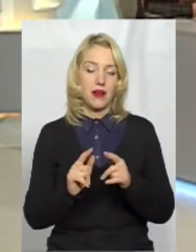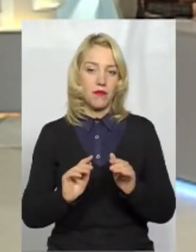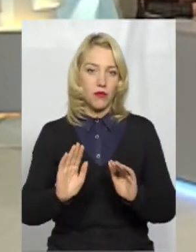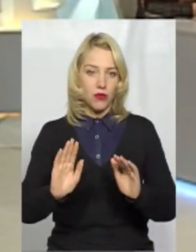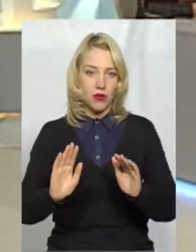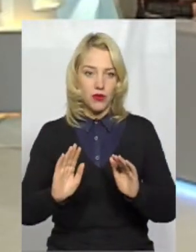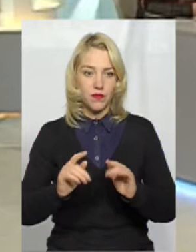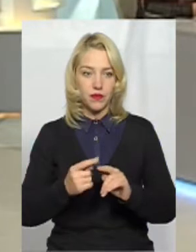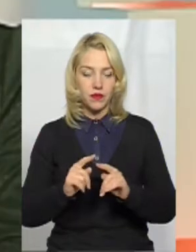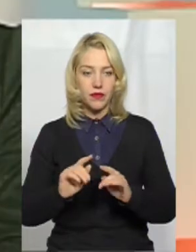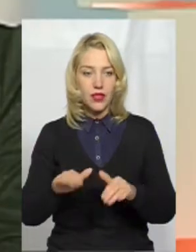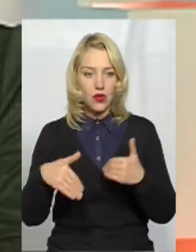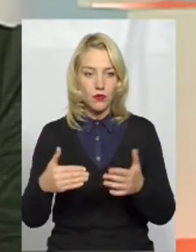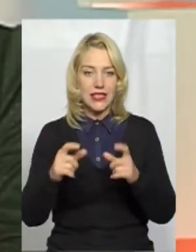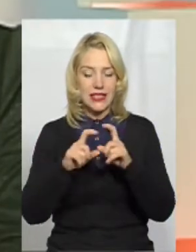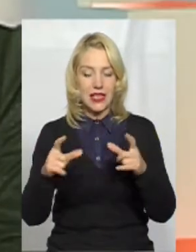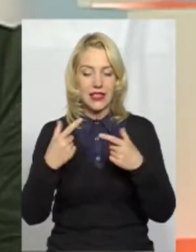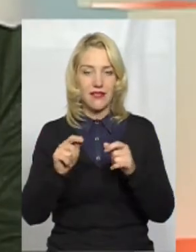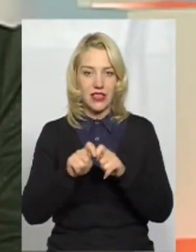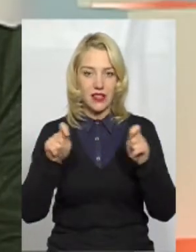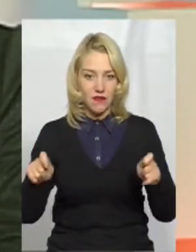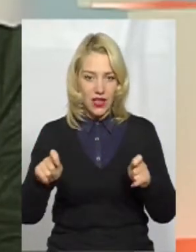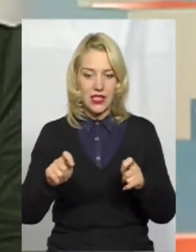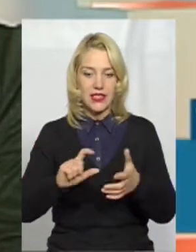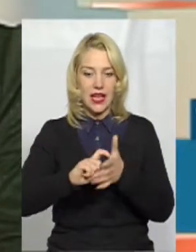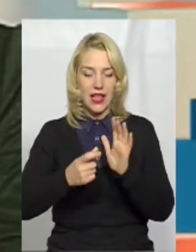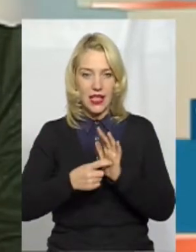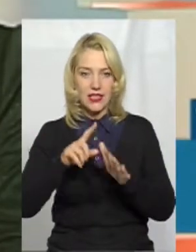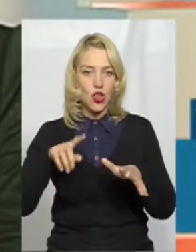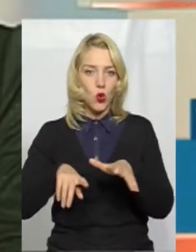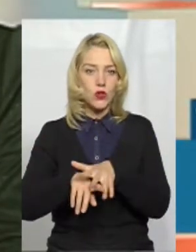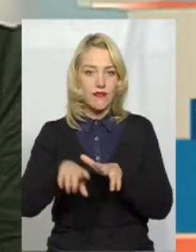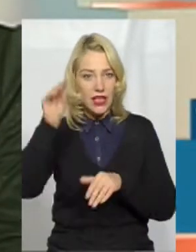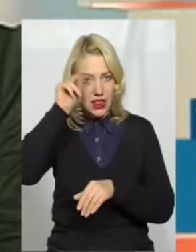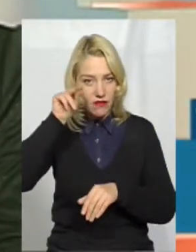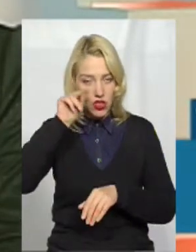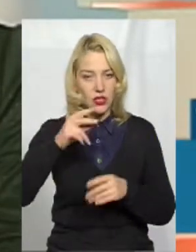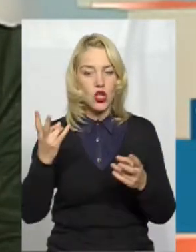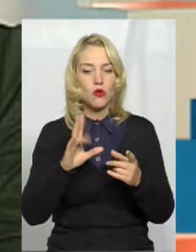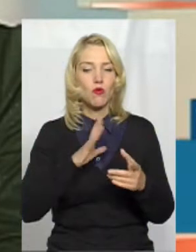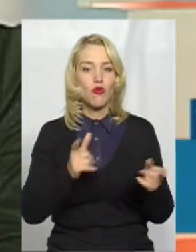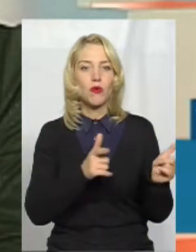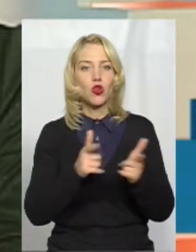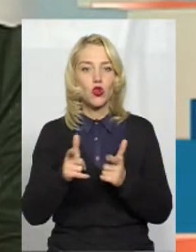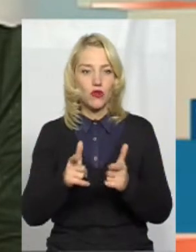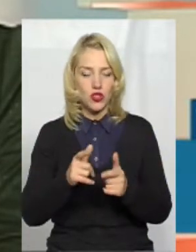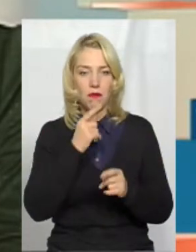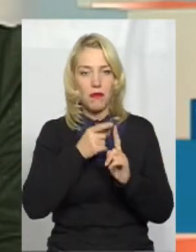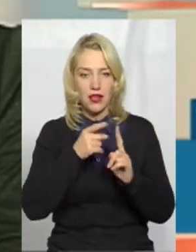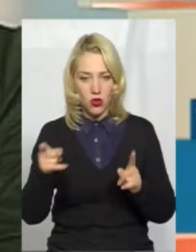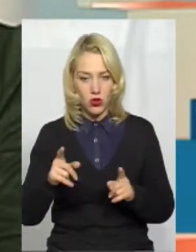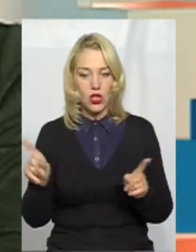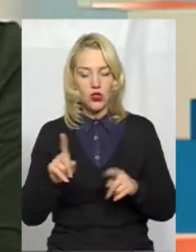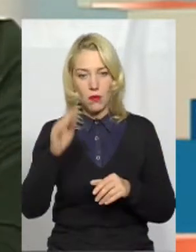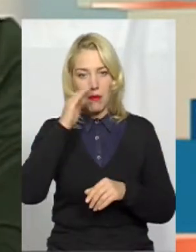класи з інклюзивним навчанням, щоб був підготовчий період. Мають обов'язково відбутися батьківські збори. На батьківських